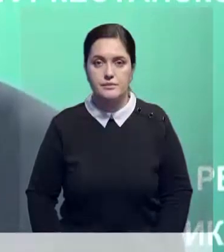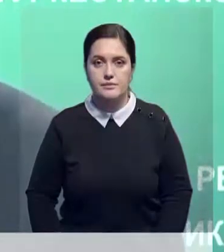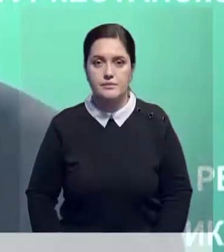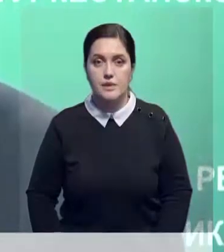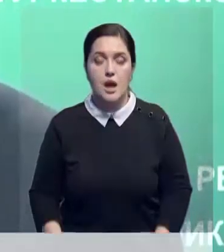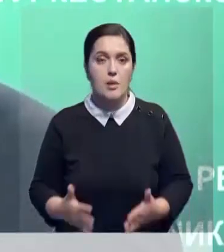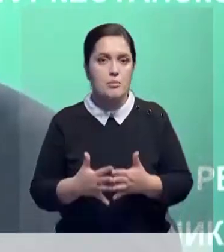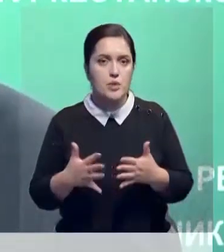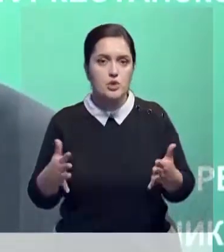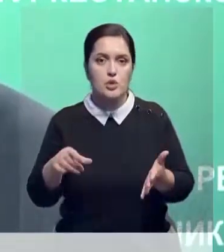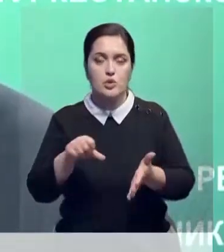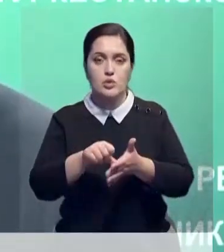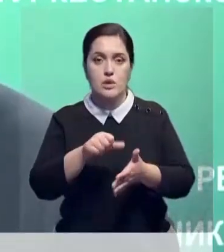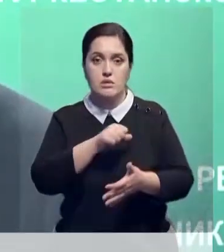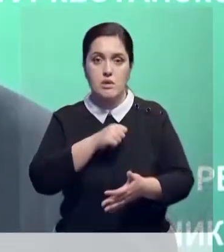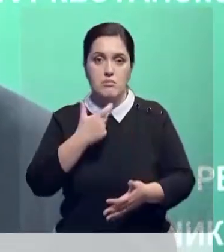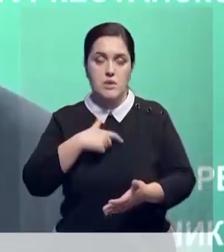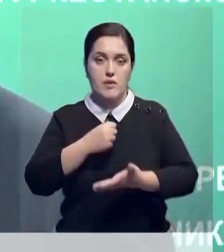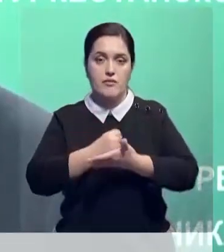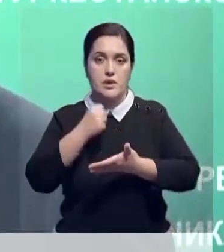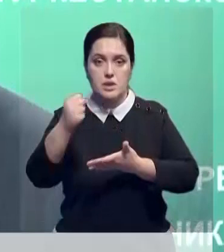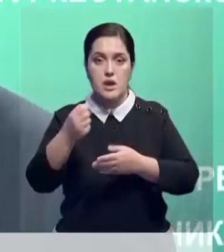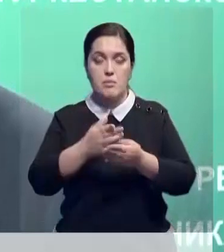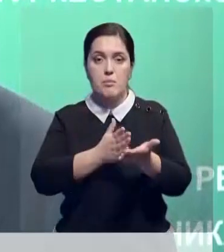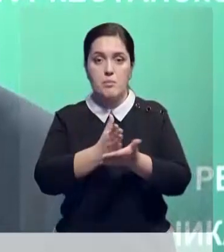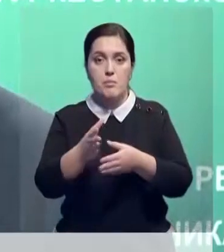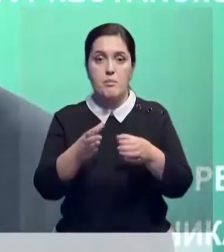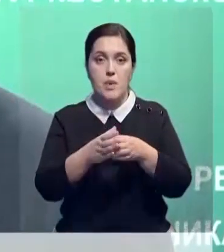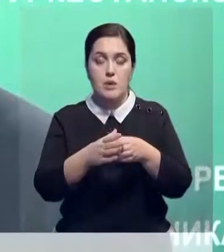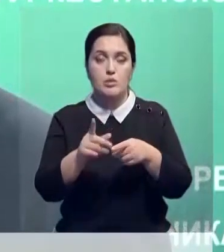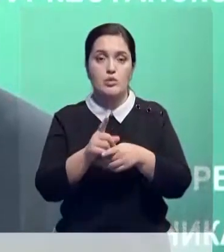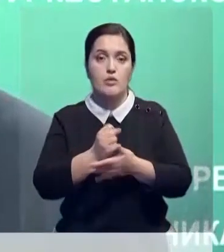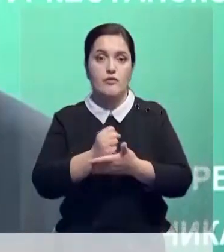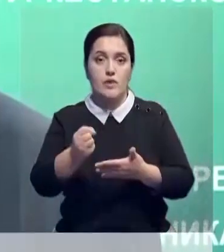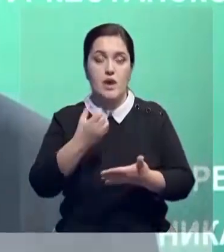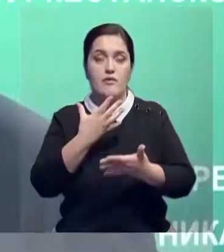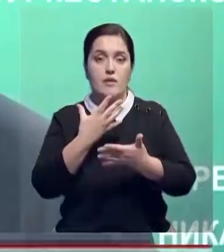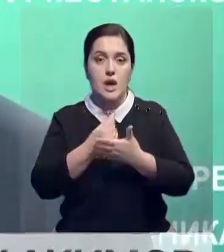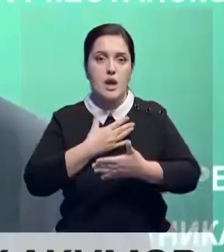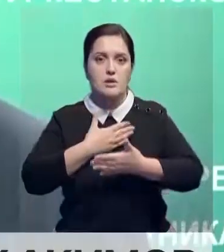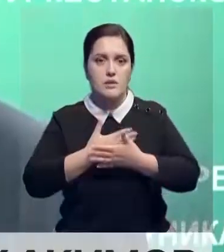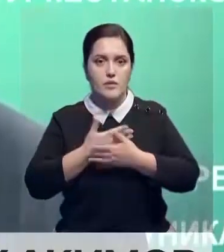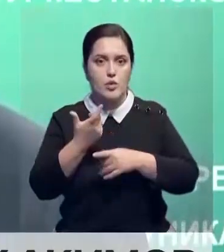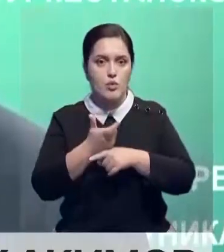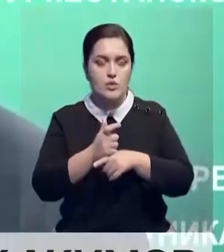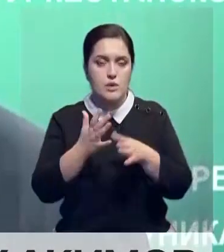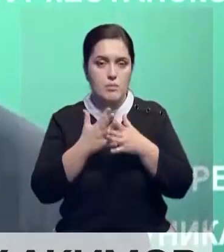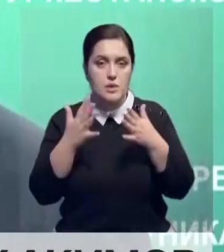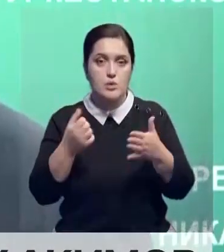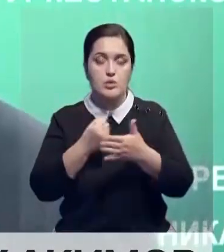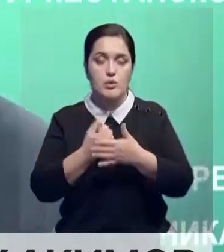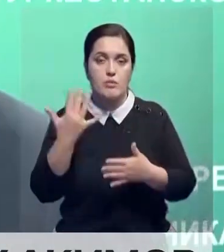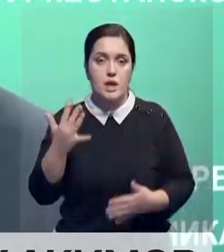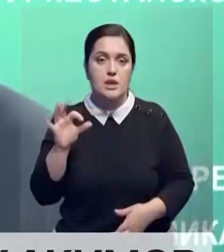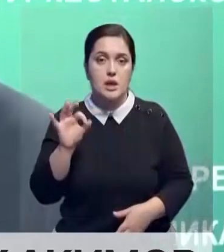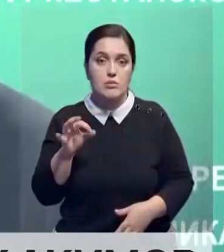Большинство претендентов – самовыдвиженцы. Политические партии тоже выдвигают своих кандидатов. Активность очень большая. До 5 октября,